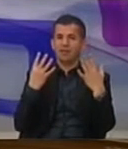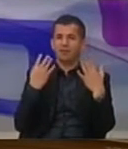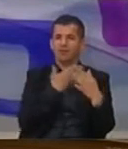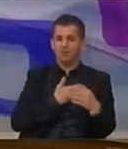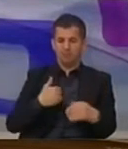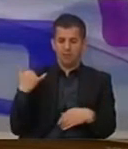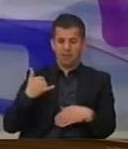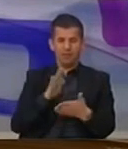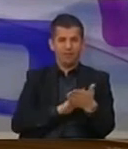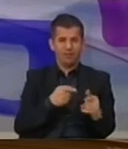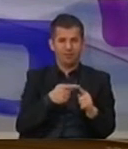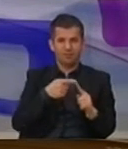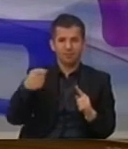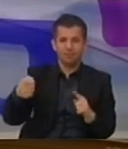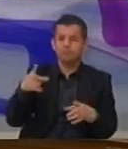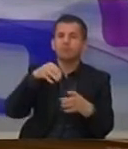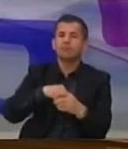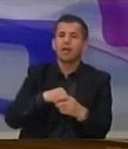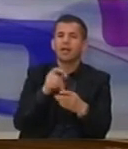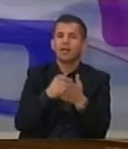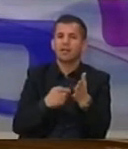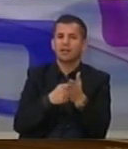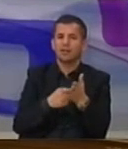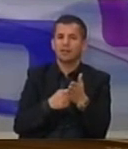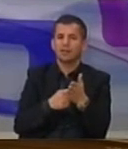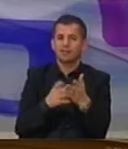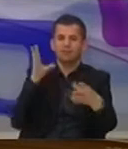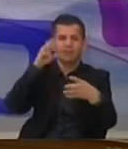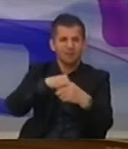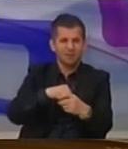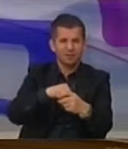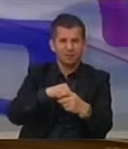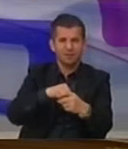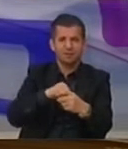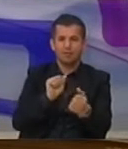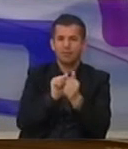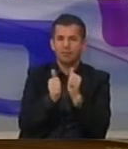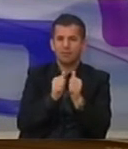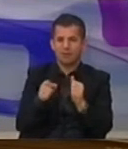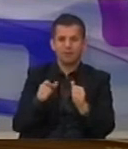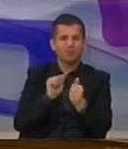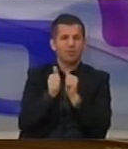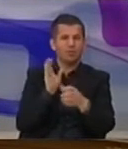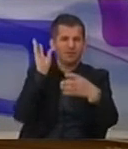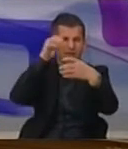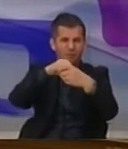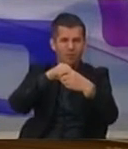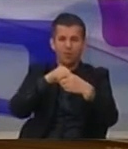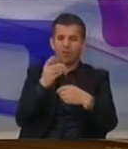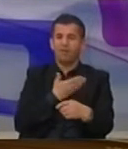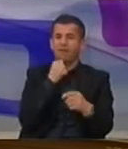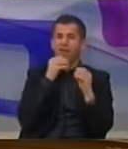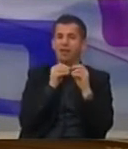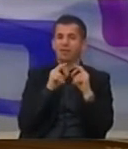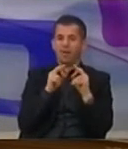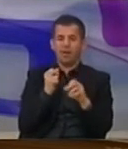nga janari, përfshirë ndarësimin e federatës e basketbolit të Kosovës në FIBA Evropë dhe FIBA Bot, po punojmë